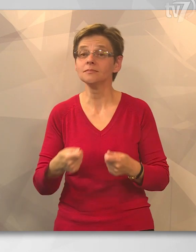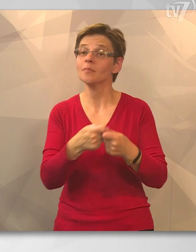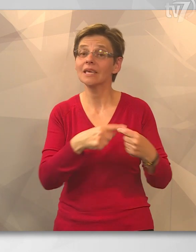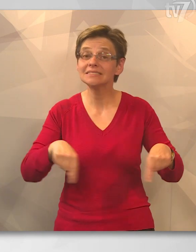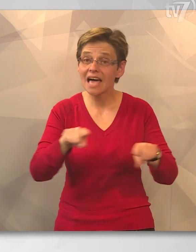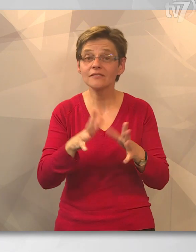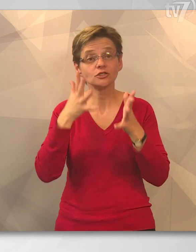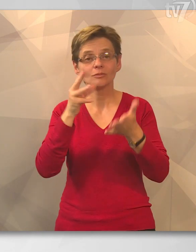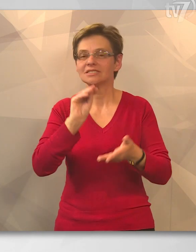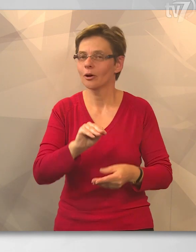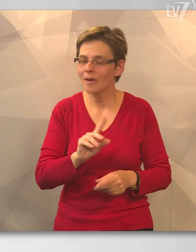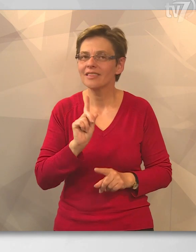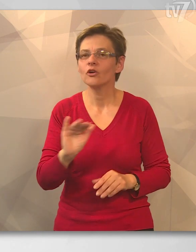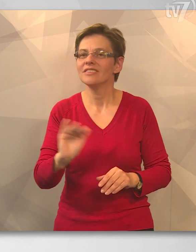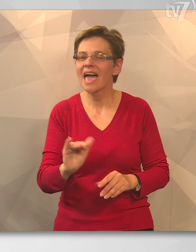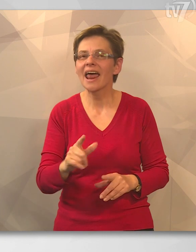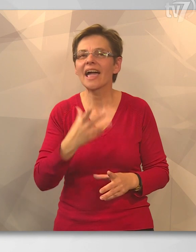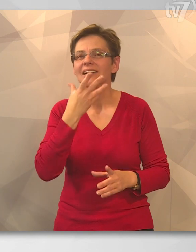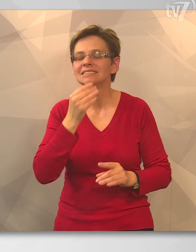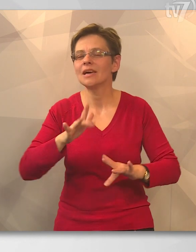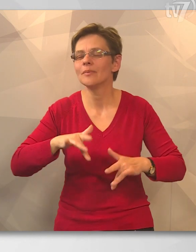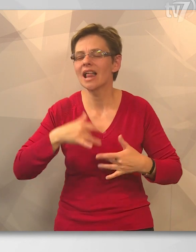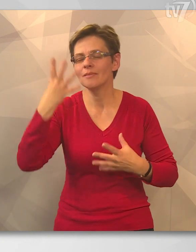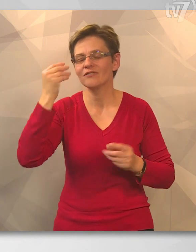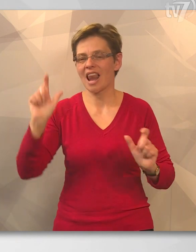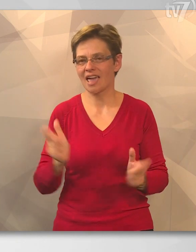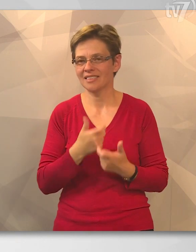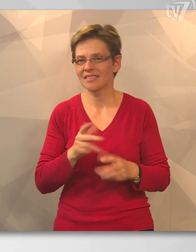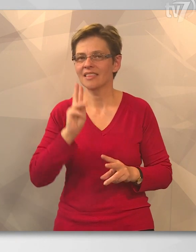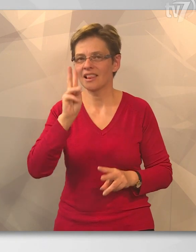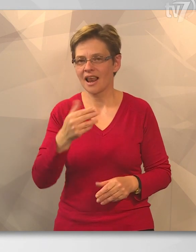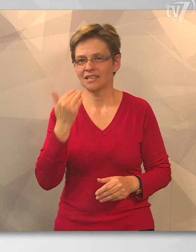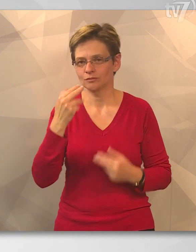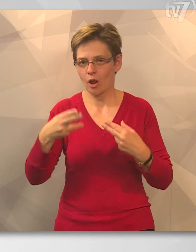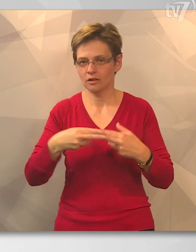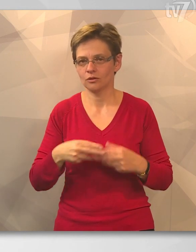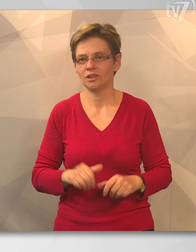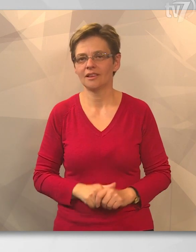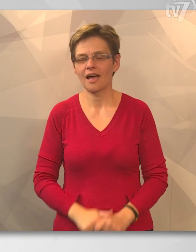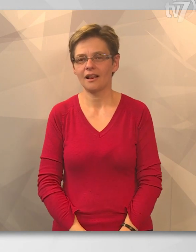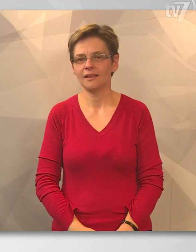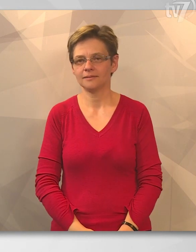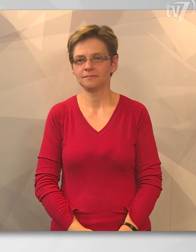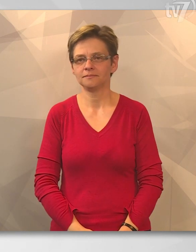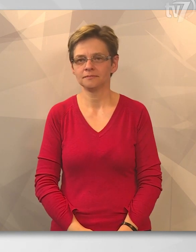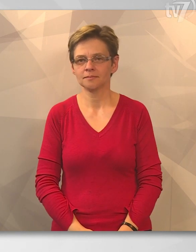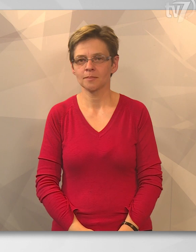A szervezők bíznak abban, hogy a gyerekek egy felejtetetlen balatoni nyaraláson tudnak majd részt venni.